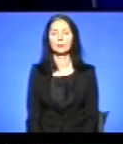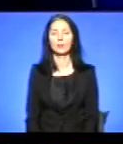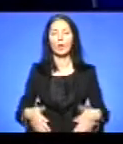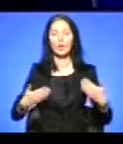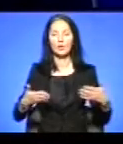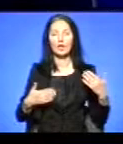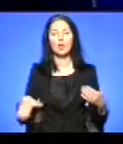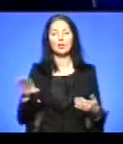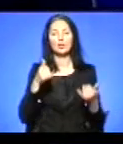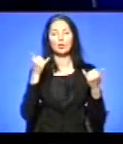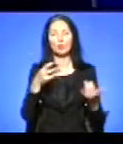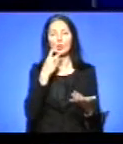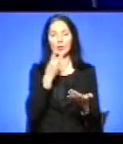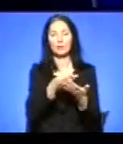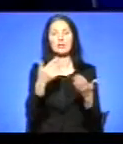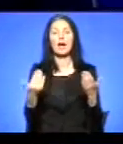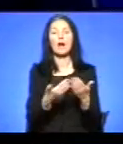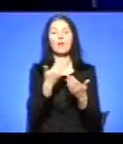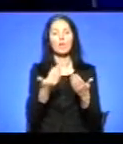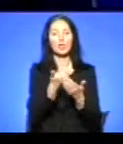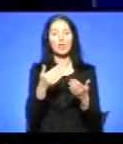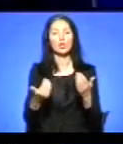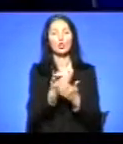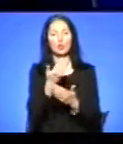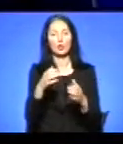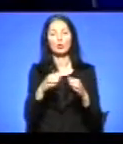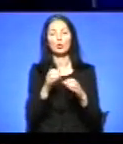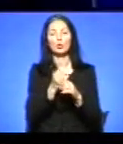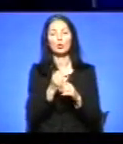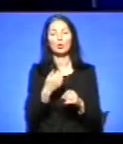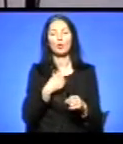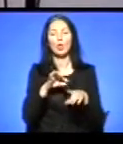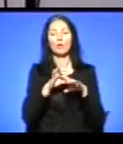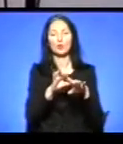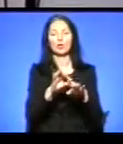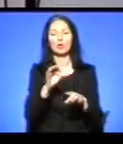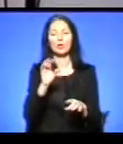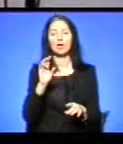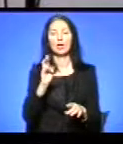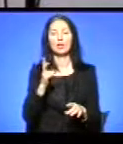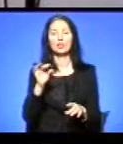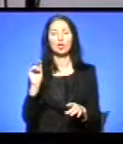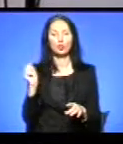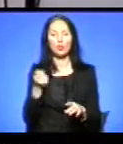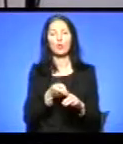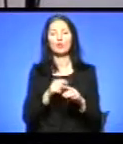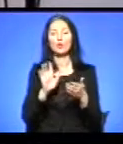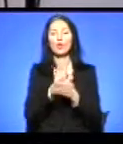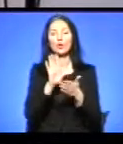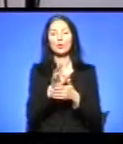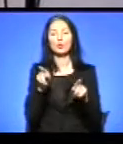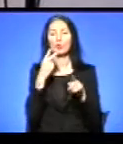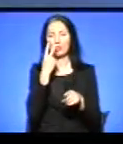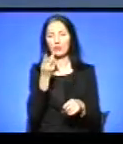Вітаю усіх, хто зараз з нами. В ефірі новини у студії. Для вас працюю я, ведуча Анастасія Чечко. І у цьому випуску дивіться про